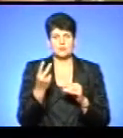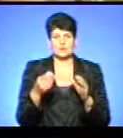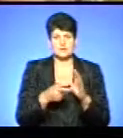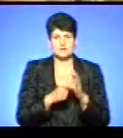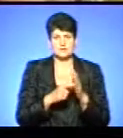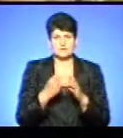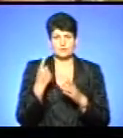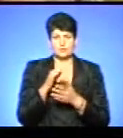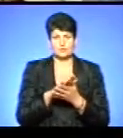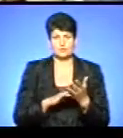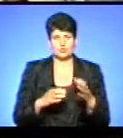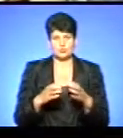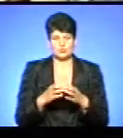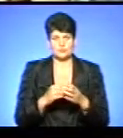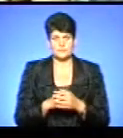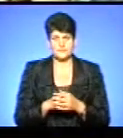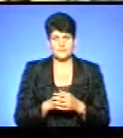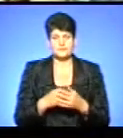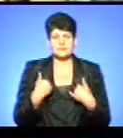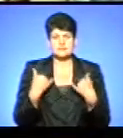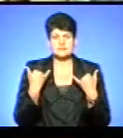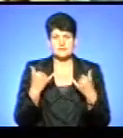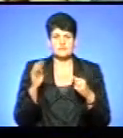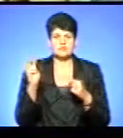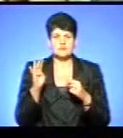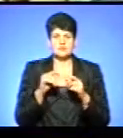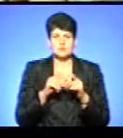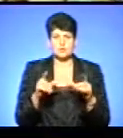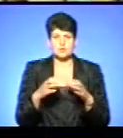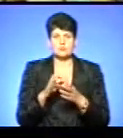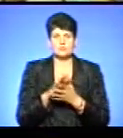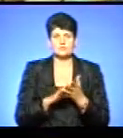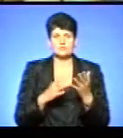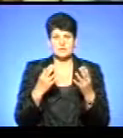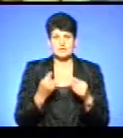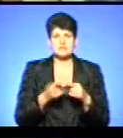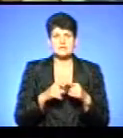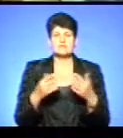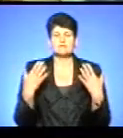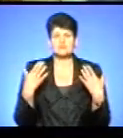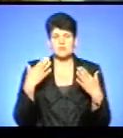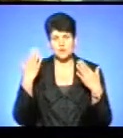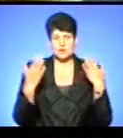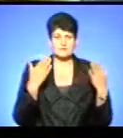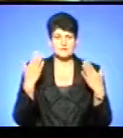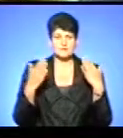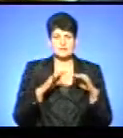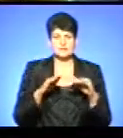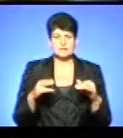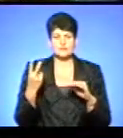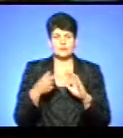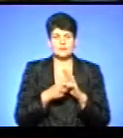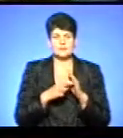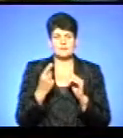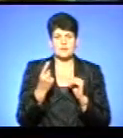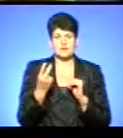в одну продовжену групу. Ми зараз в четвертій школі на групі продовженого дня. Оце відпочивають і розважаються діти з двох класів.